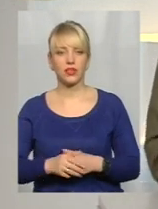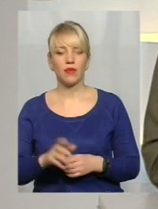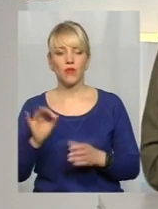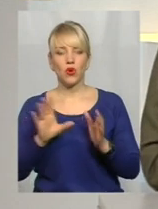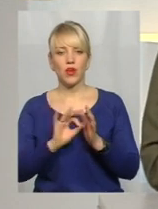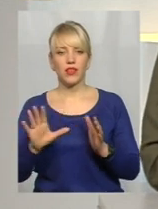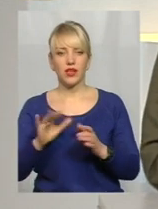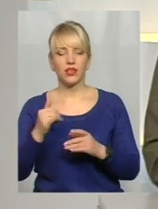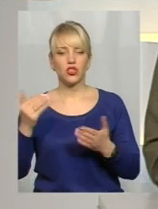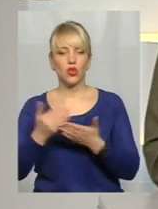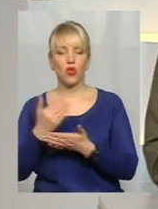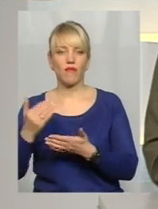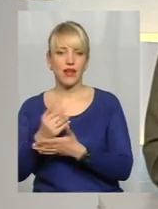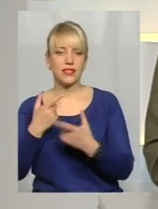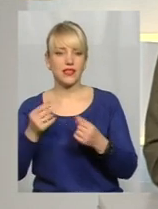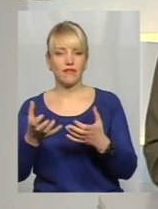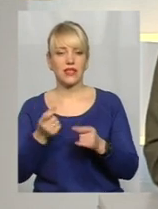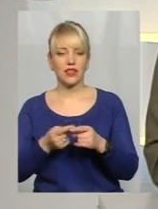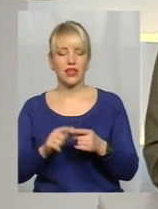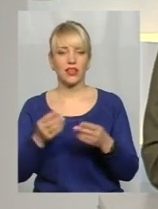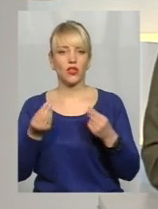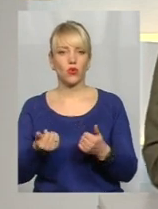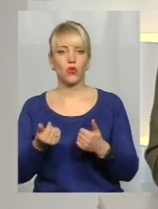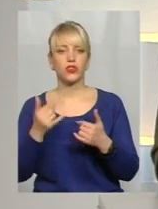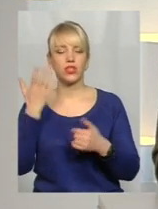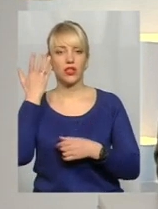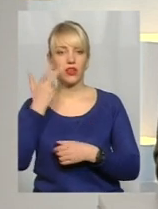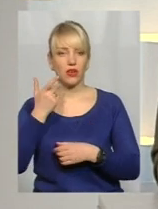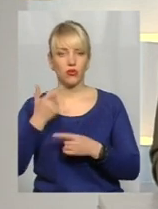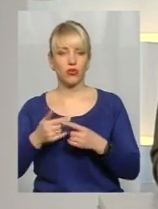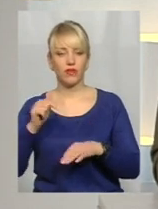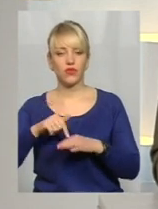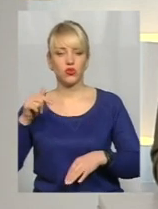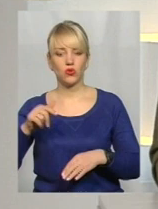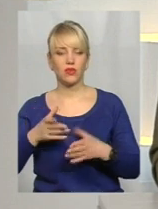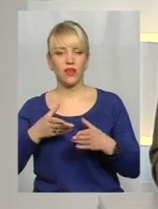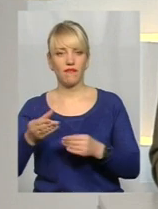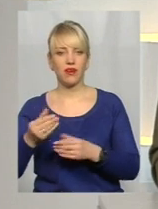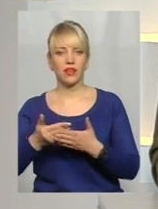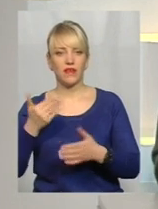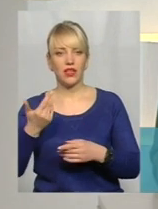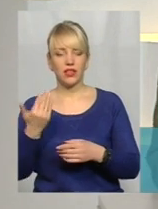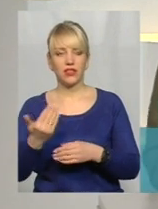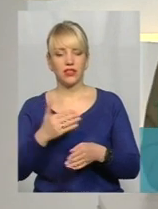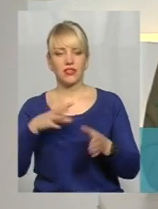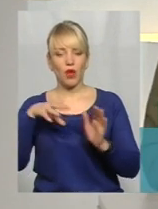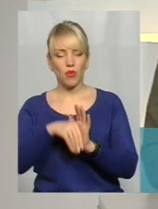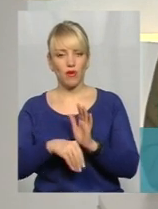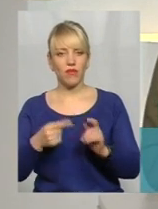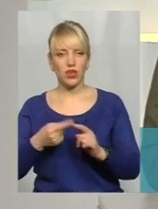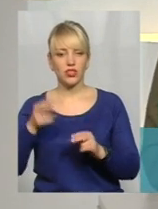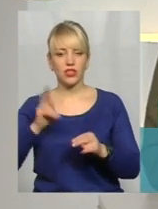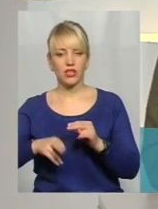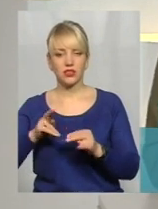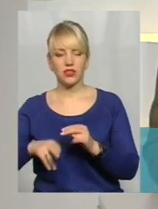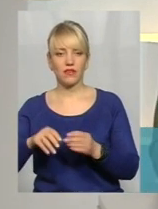енергетичні інновації, де взяти на них кошти і коли відчують ефект від їх реліз запровадження, кінцеві